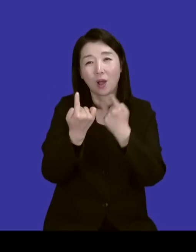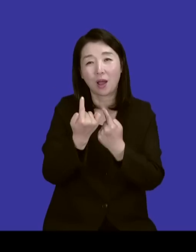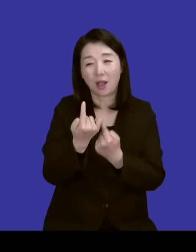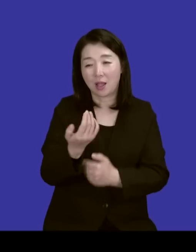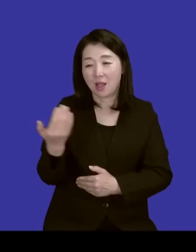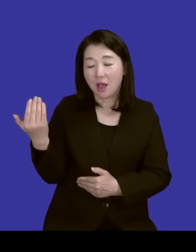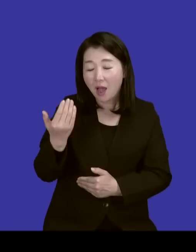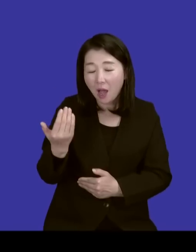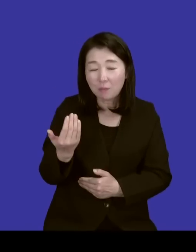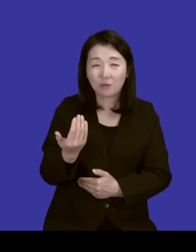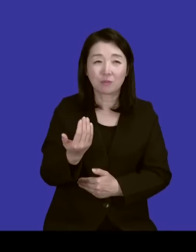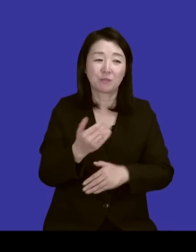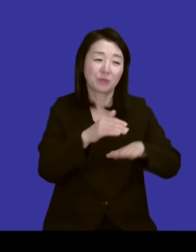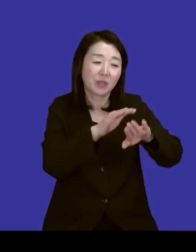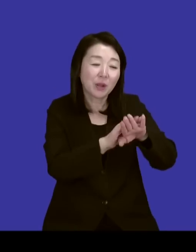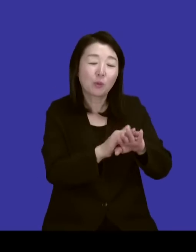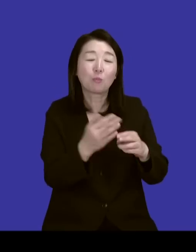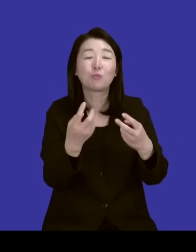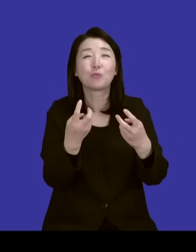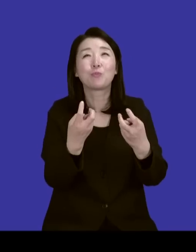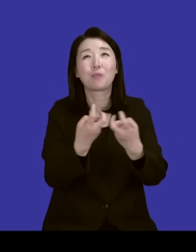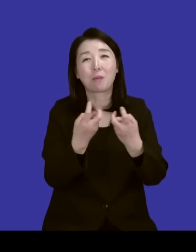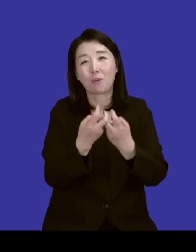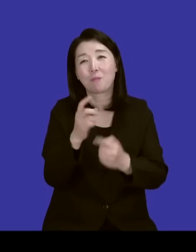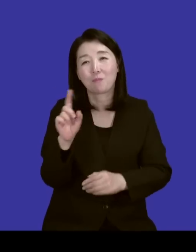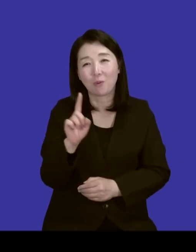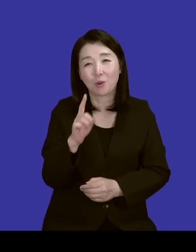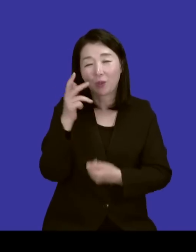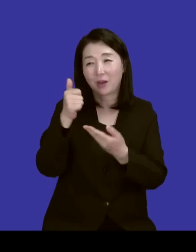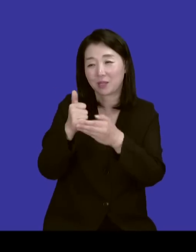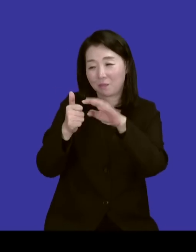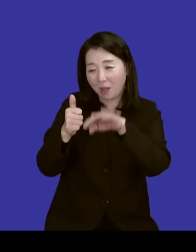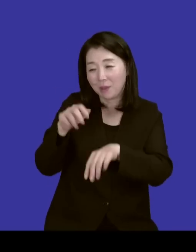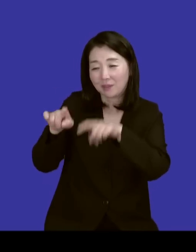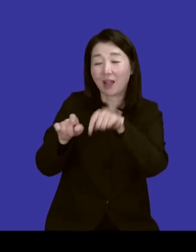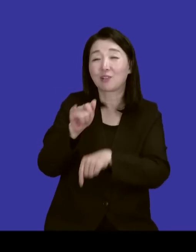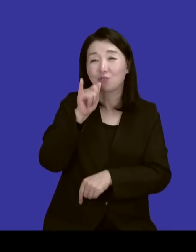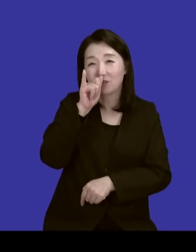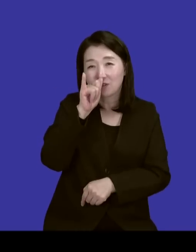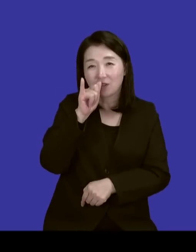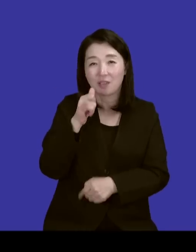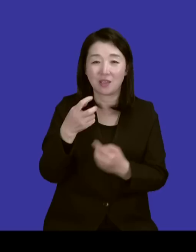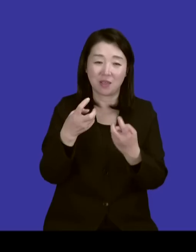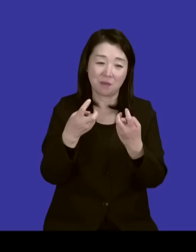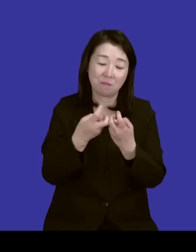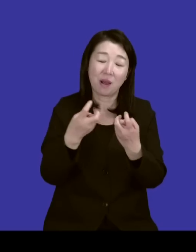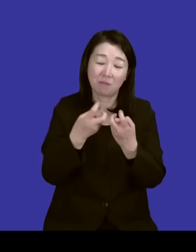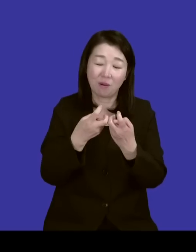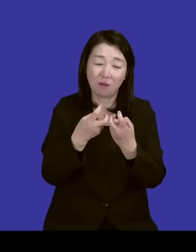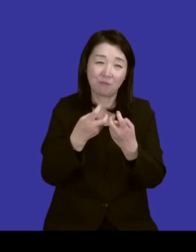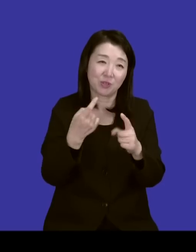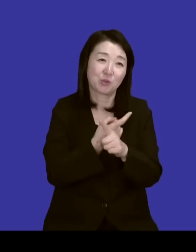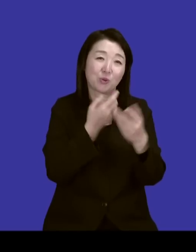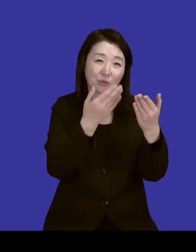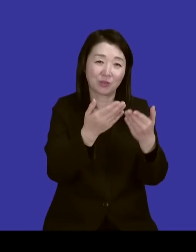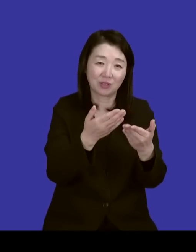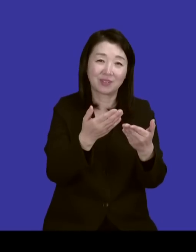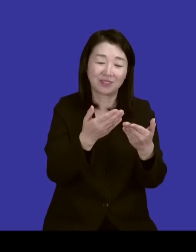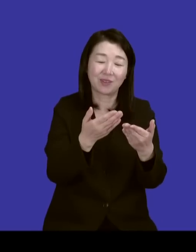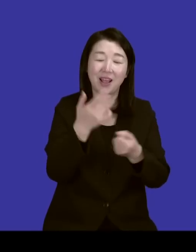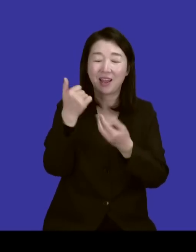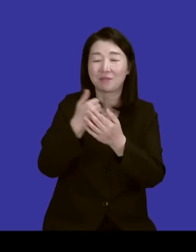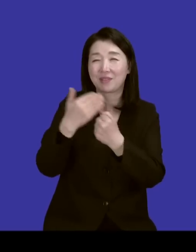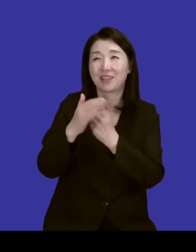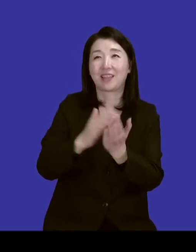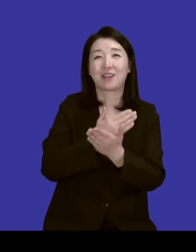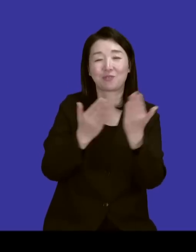내려놓으면 되는지 그리고 그 아픔을 어떻게 하나님의 방법으로 나눌 수 있는지를 치료하시는 의술과 같은 하나님의 은혜를 나눠주시는